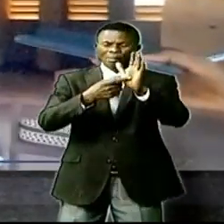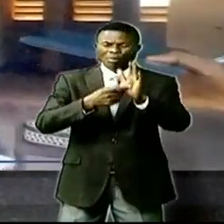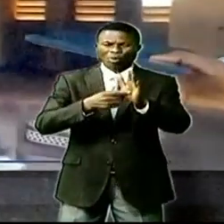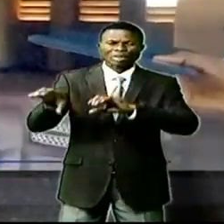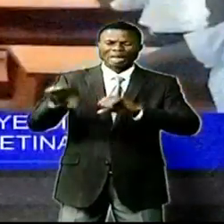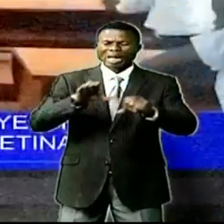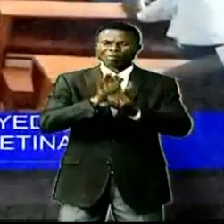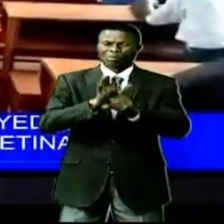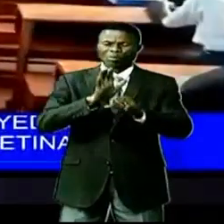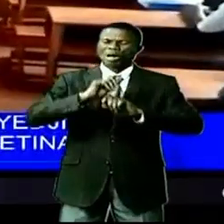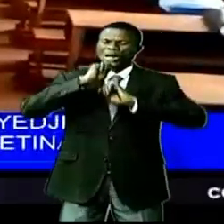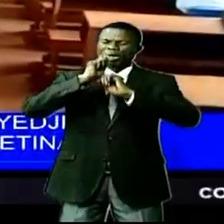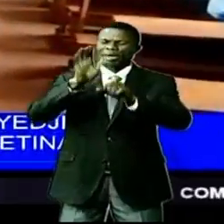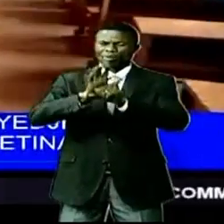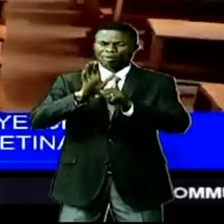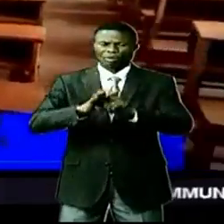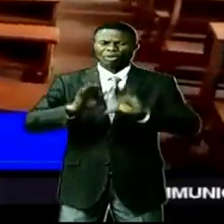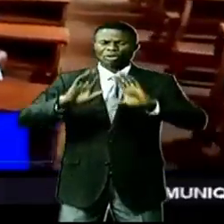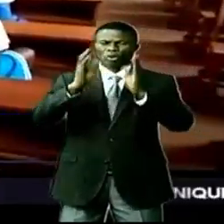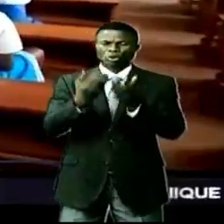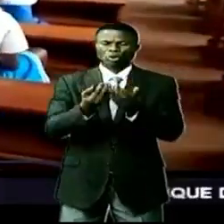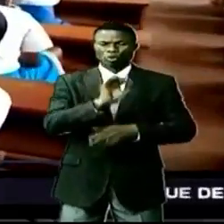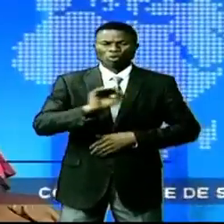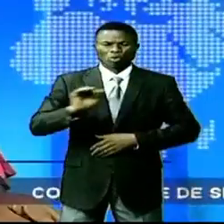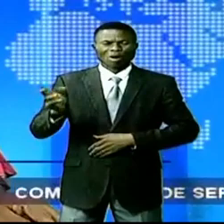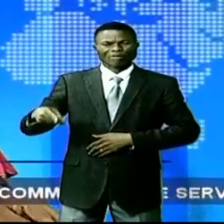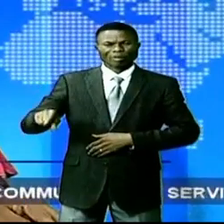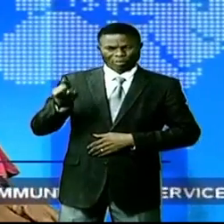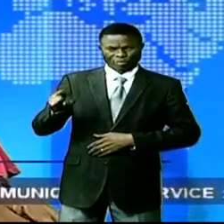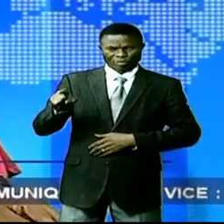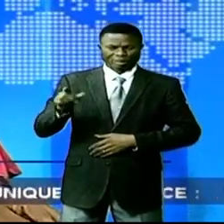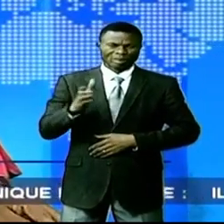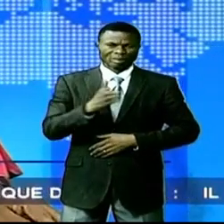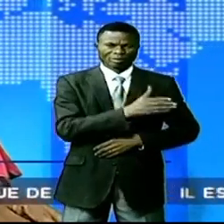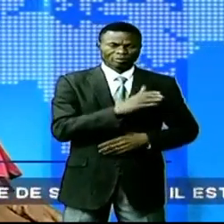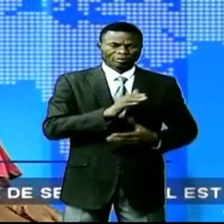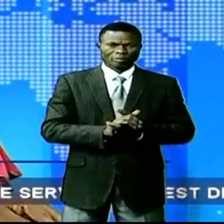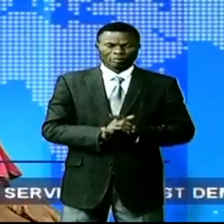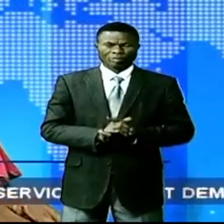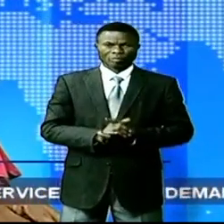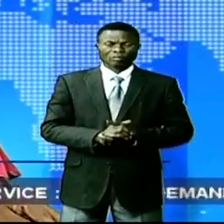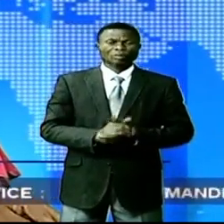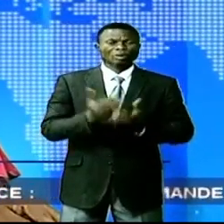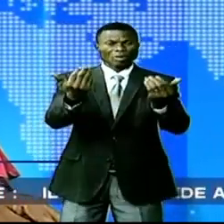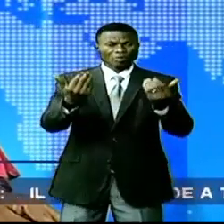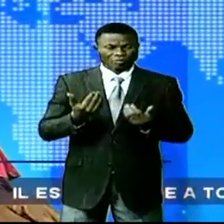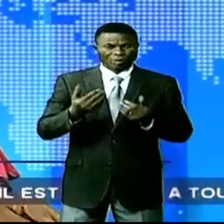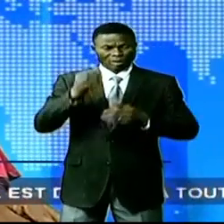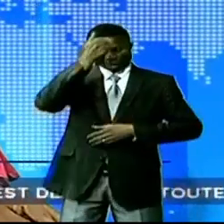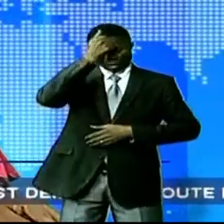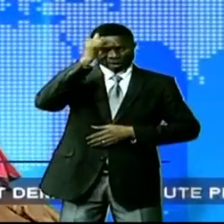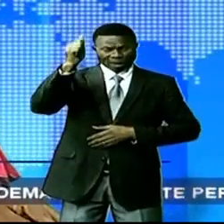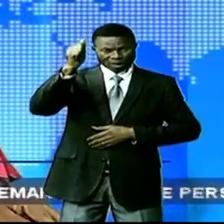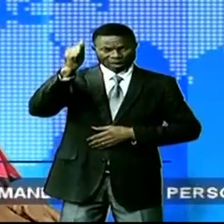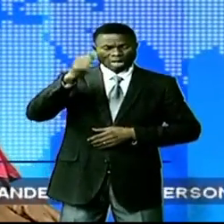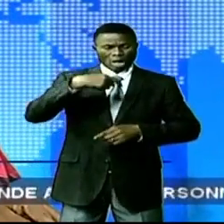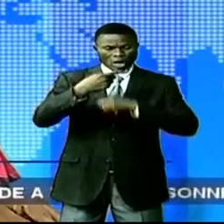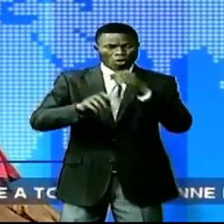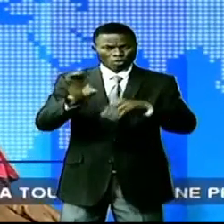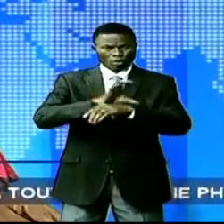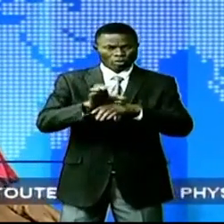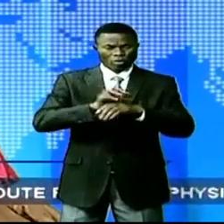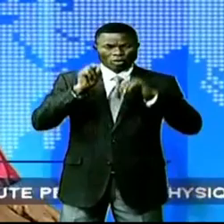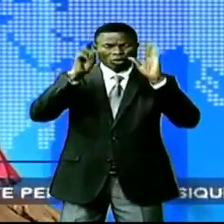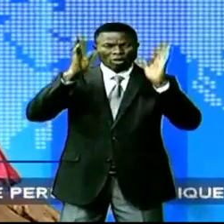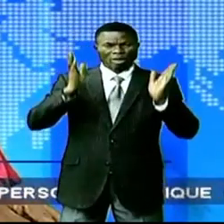interventions au profit des enfants de cette province. L'évée effectif de la grève et reprise de cours pour les